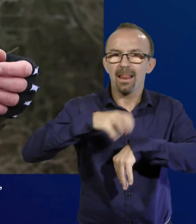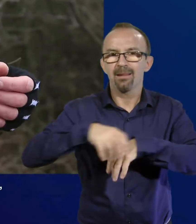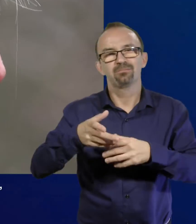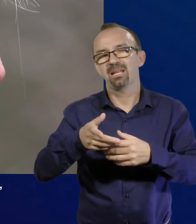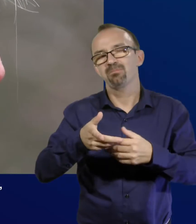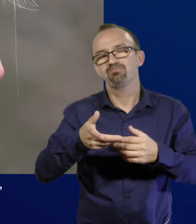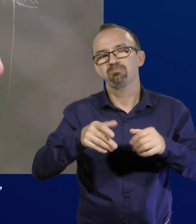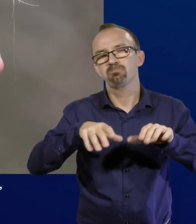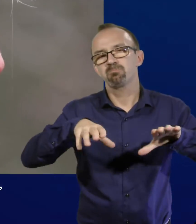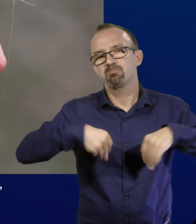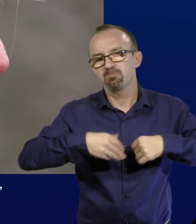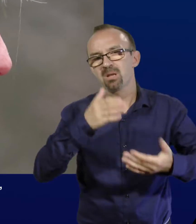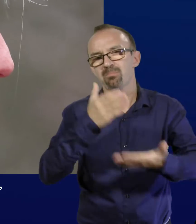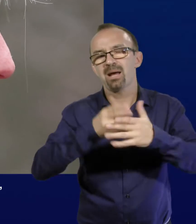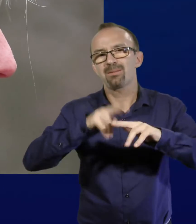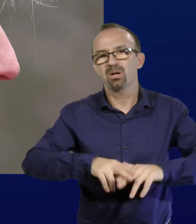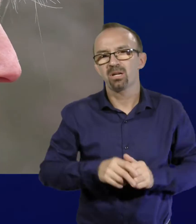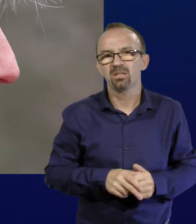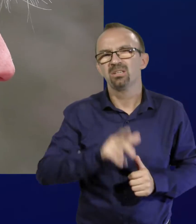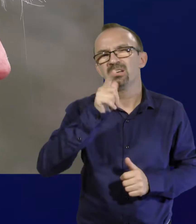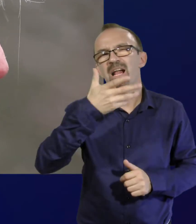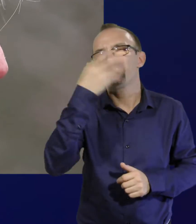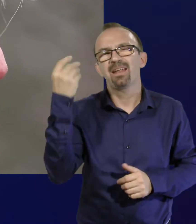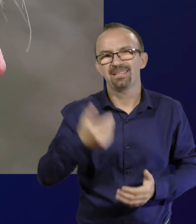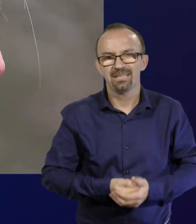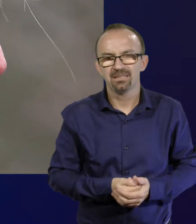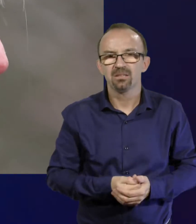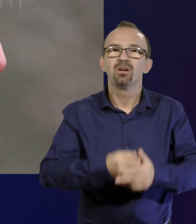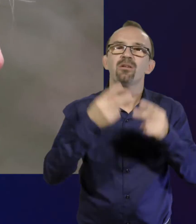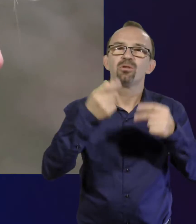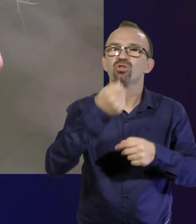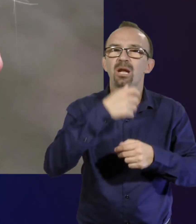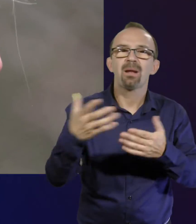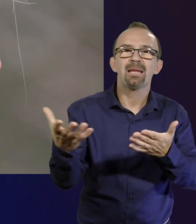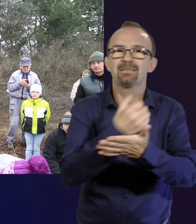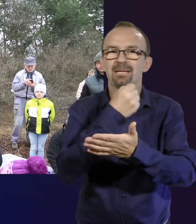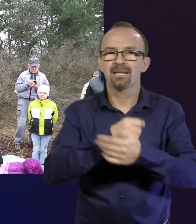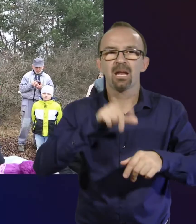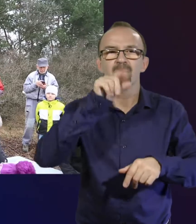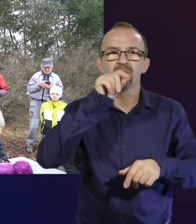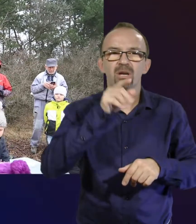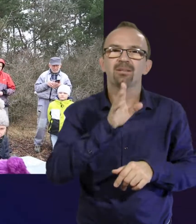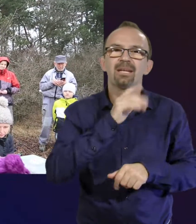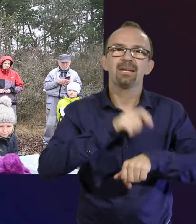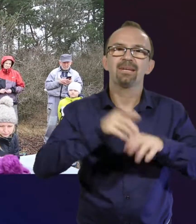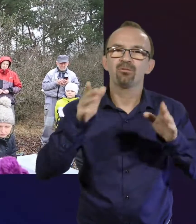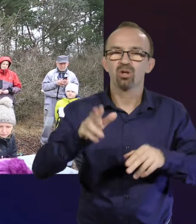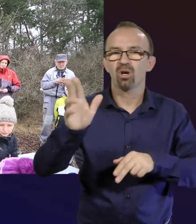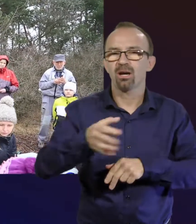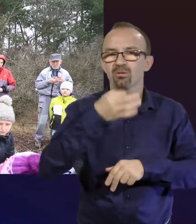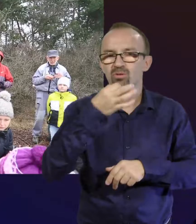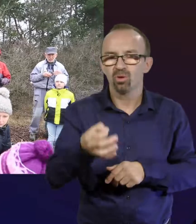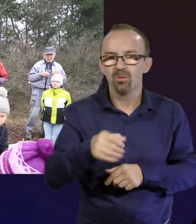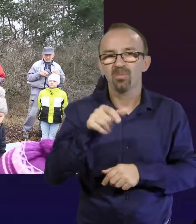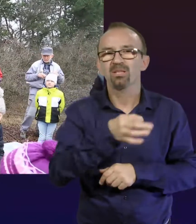beletörődik abba, hogy ez már ugye ott van. El is fogja felejteni. Fontosabb, hogy táplálékhoz jusson, hiszen a madaraknak a téli időszak az